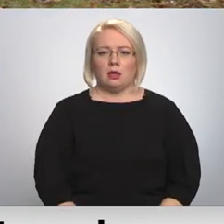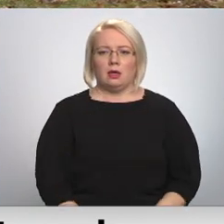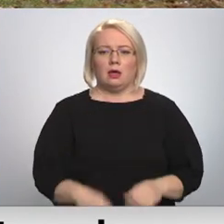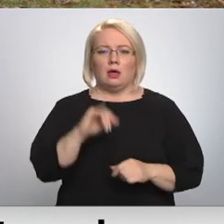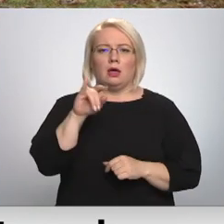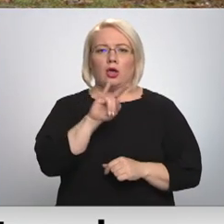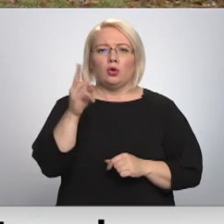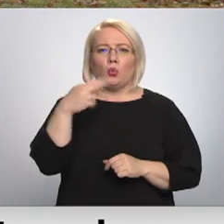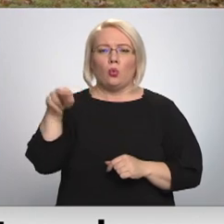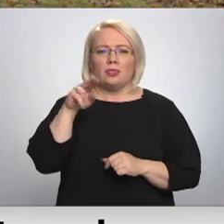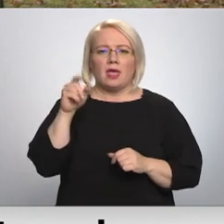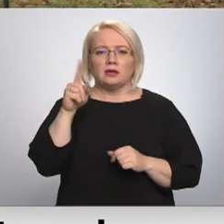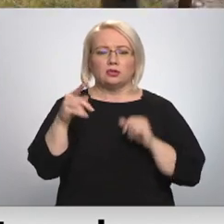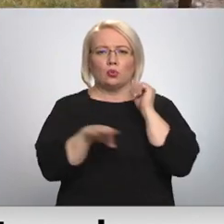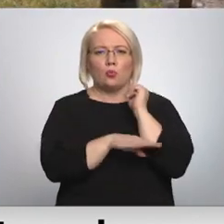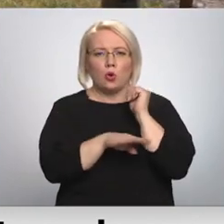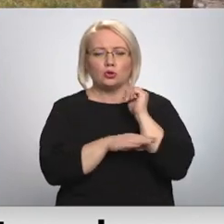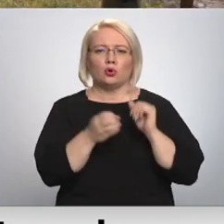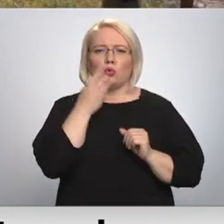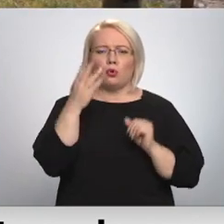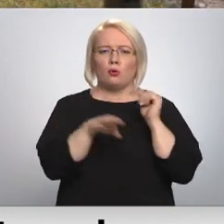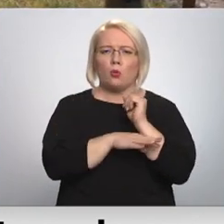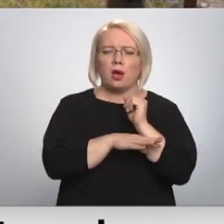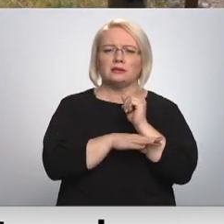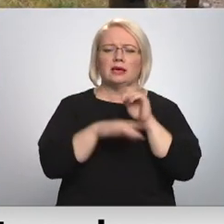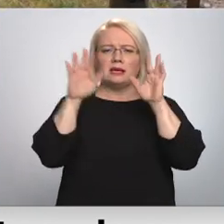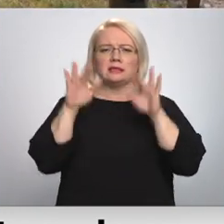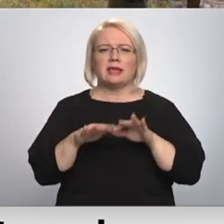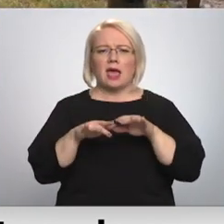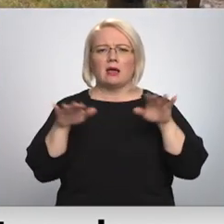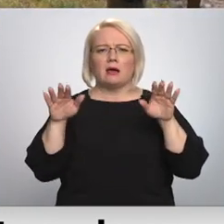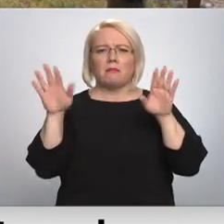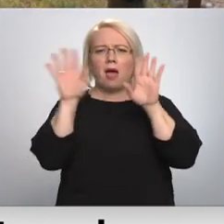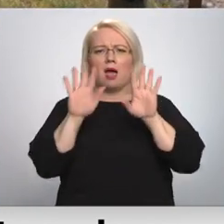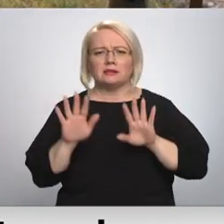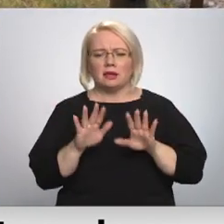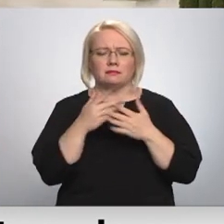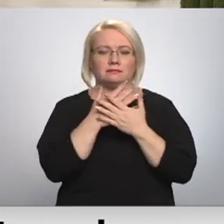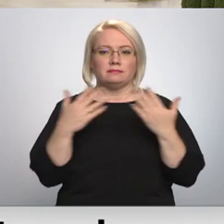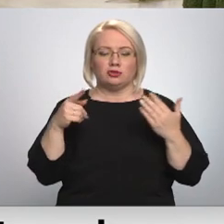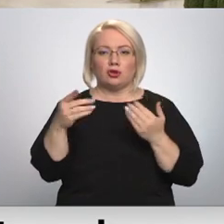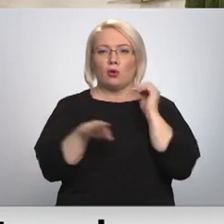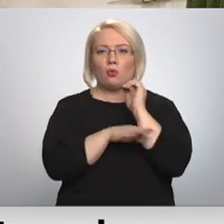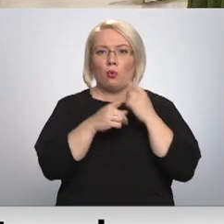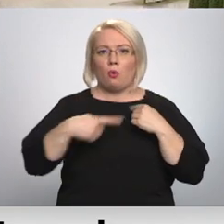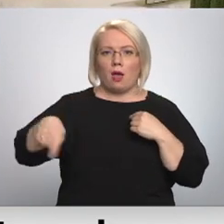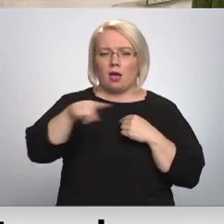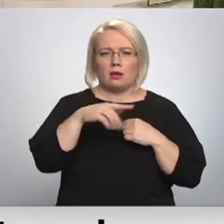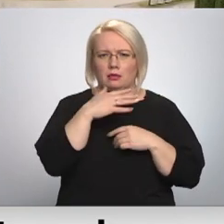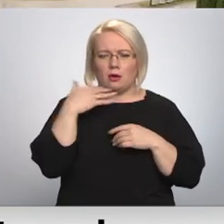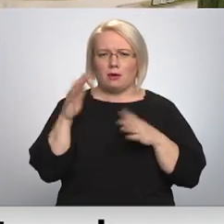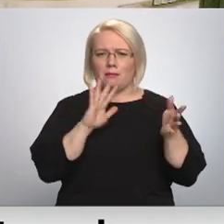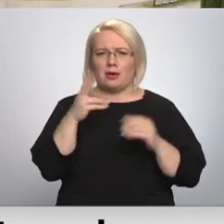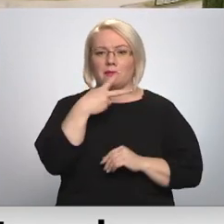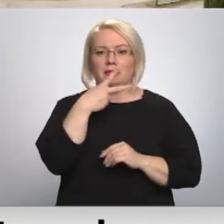koks, sniegpārsliņu koks, tulpja koks, mīmta metu zāli vienu aiz otru savu īpašos kokus teritorijā. To šeit ir ganreiz 200.